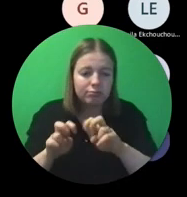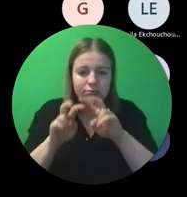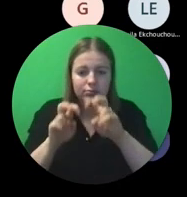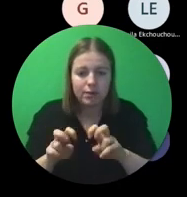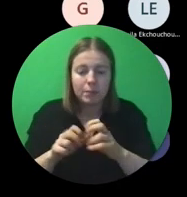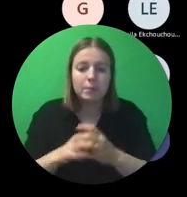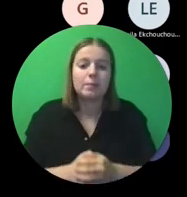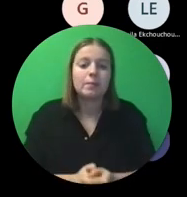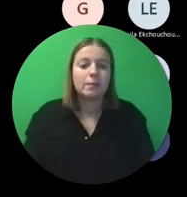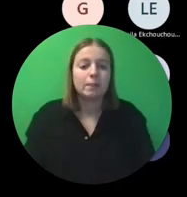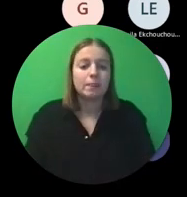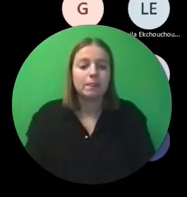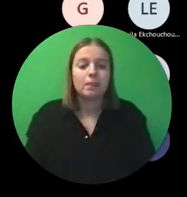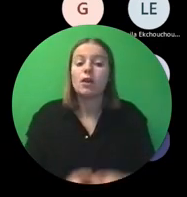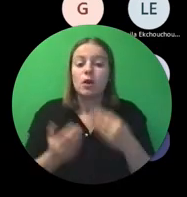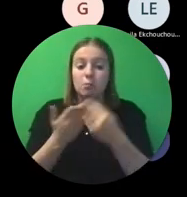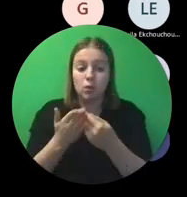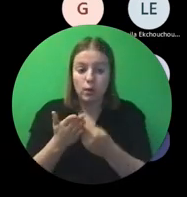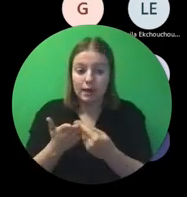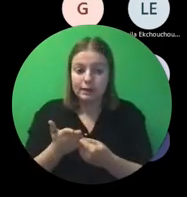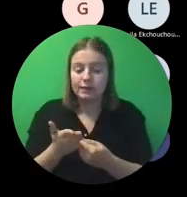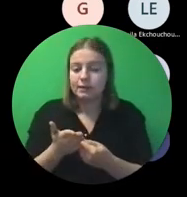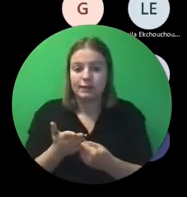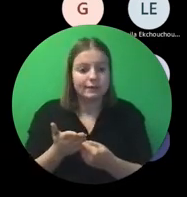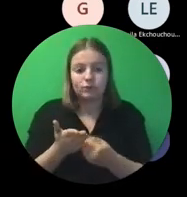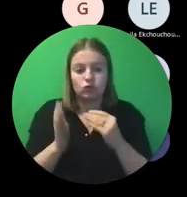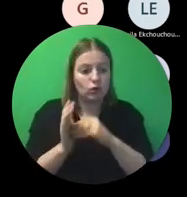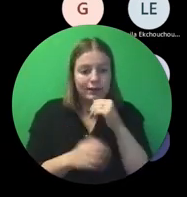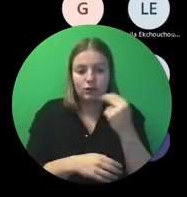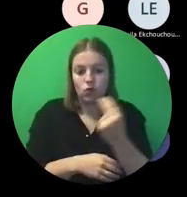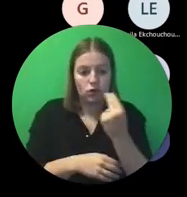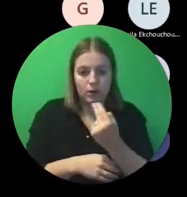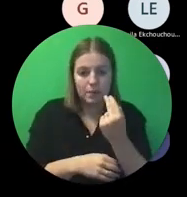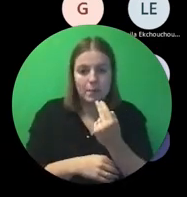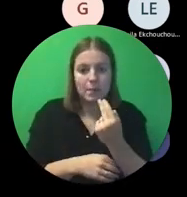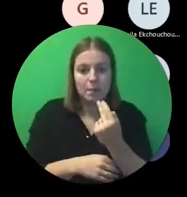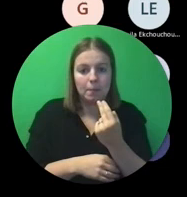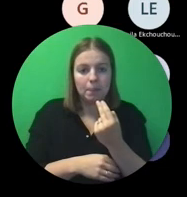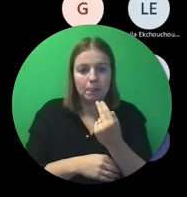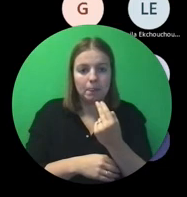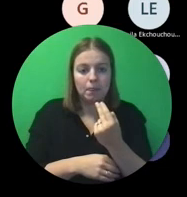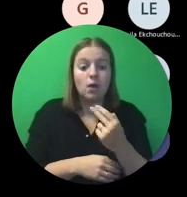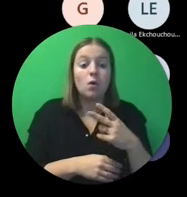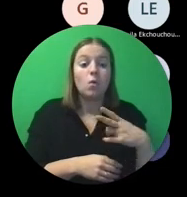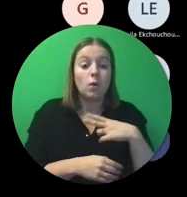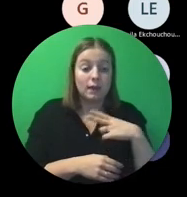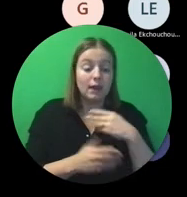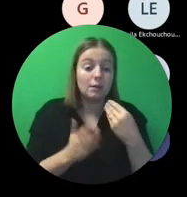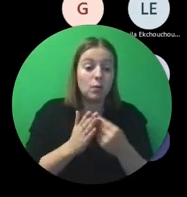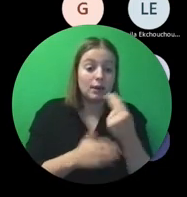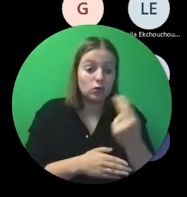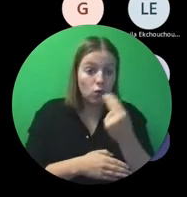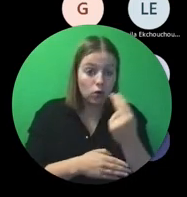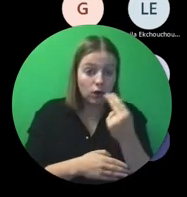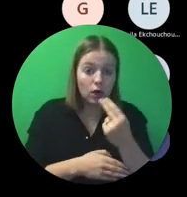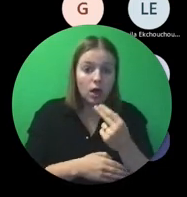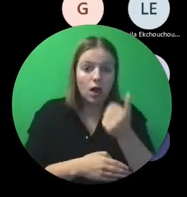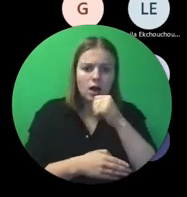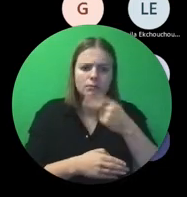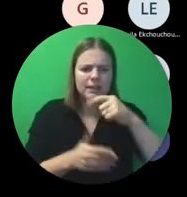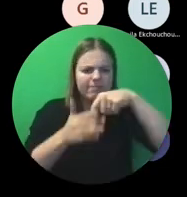De bewijsstukken zijn dan ook nog niet aan de orde. Dat komt pas bij de specifiekere, de